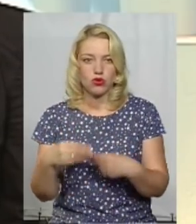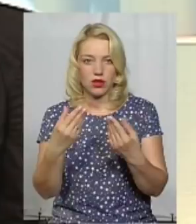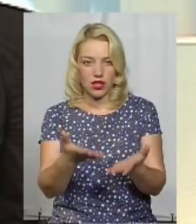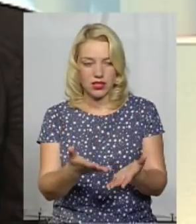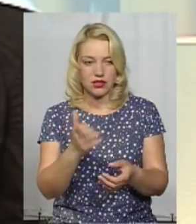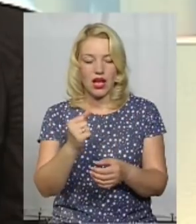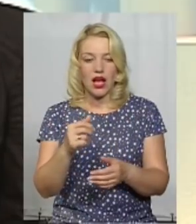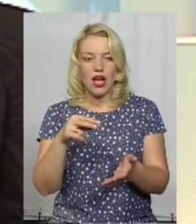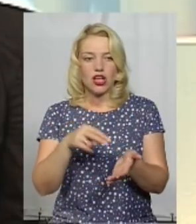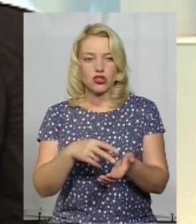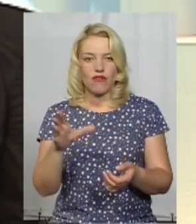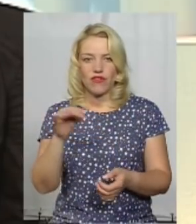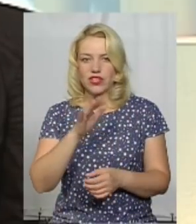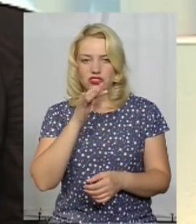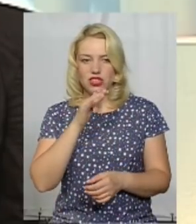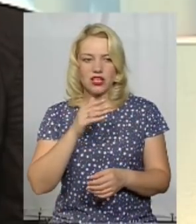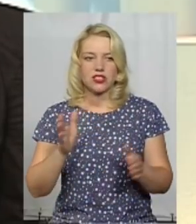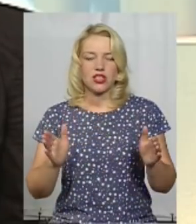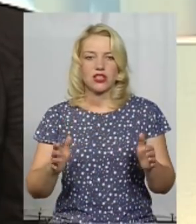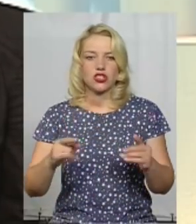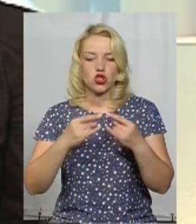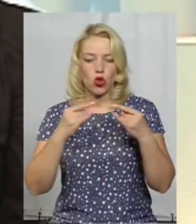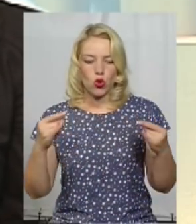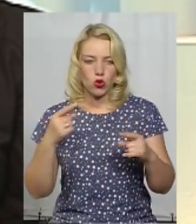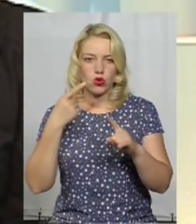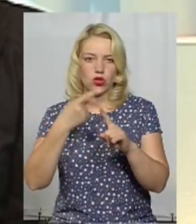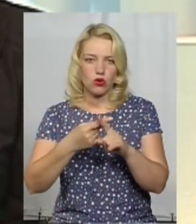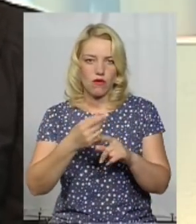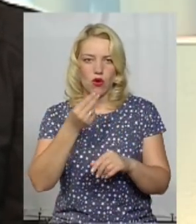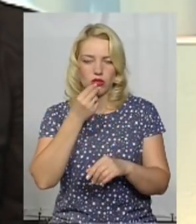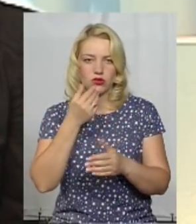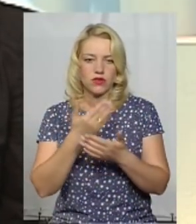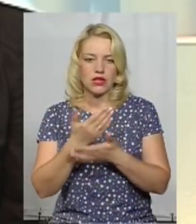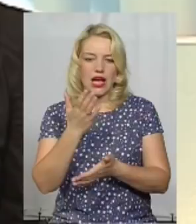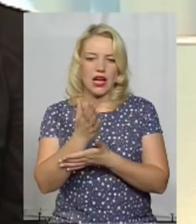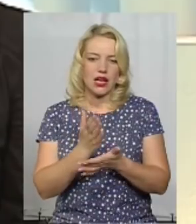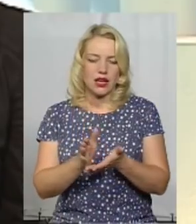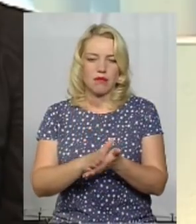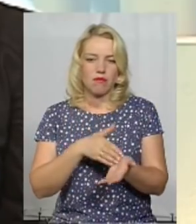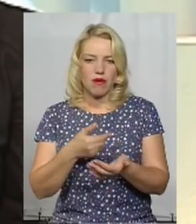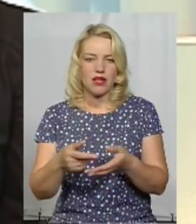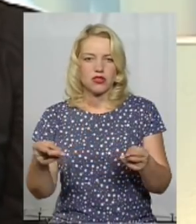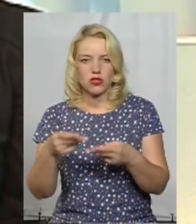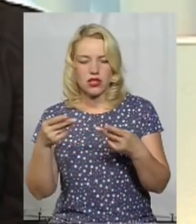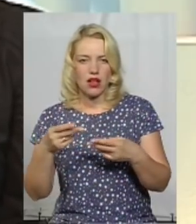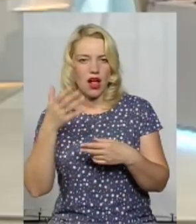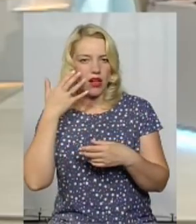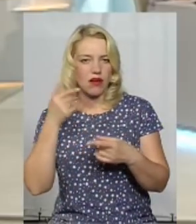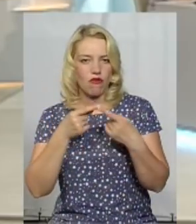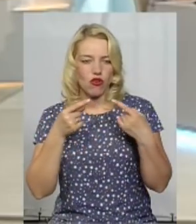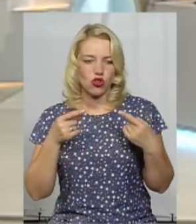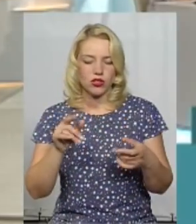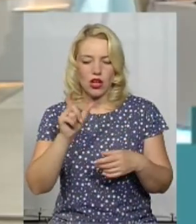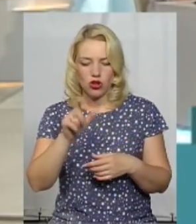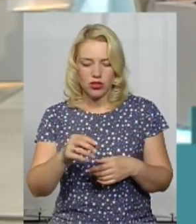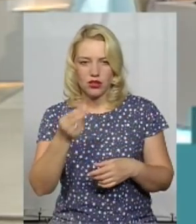а стоїть весь час на кухні з тіл додаткового харчування. Хліб, масло, салат, фрукти, де людина може з'їсти і